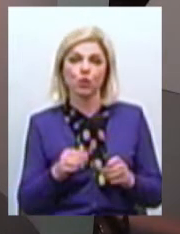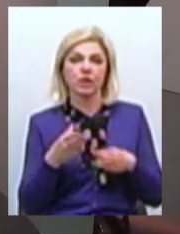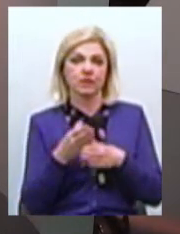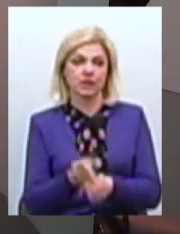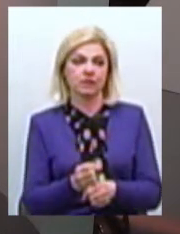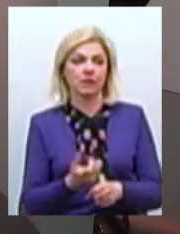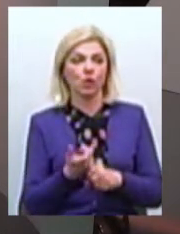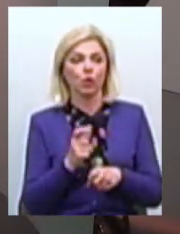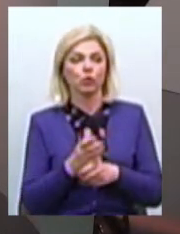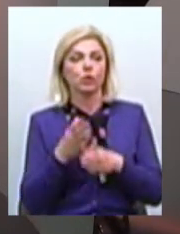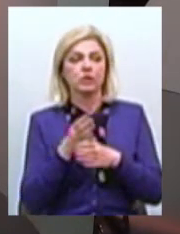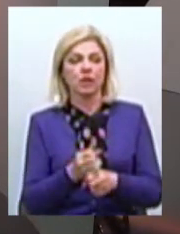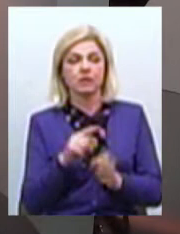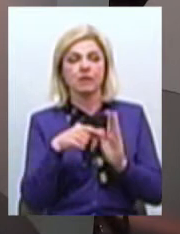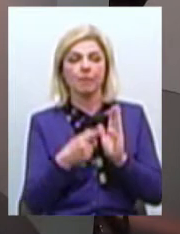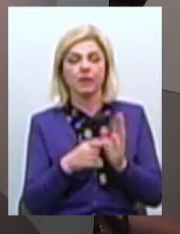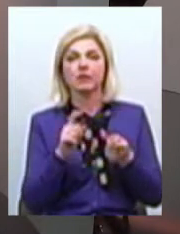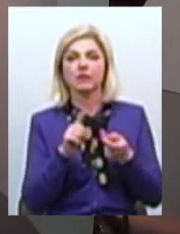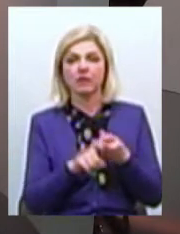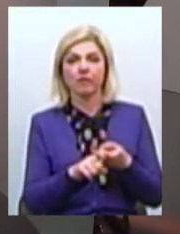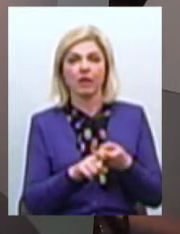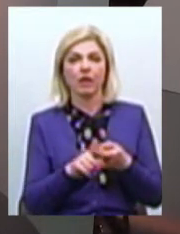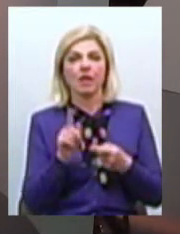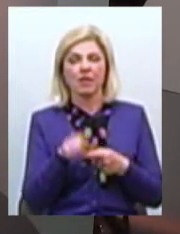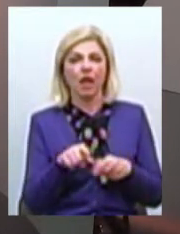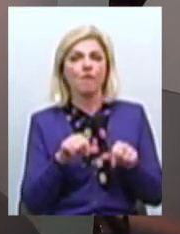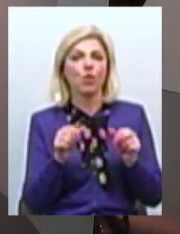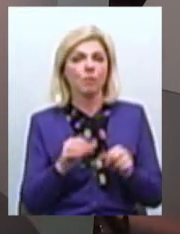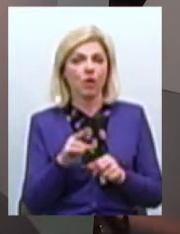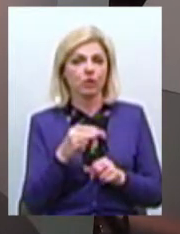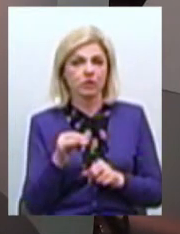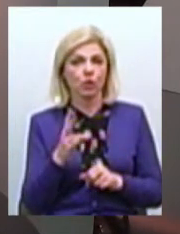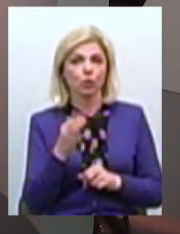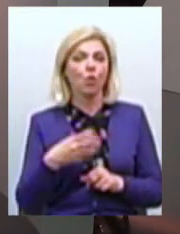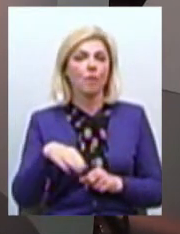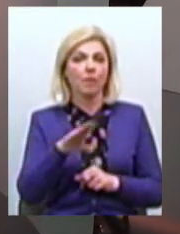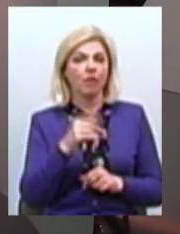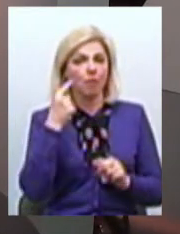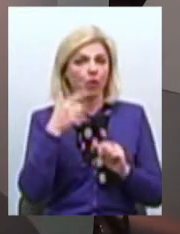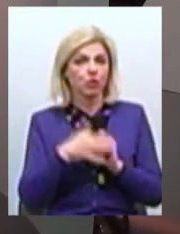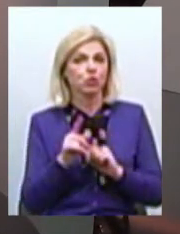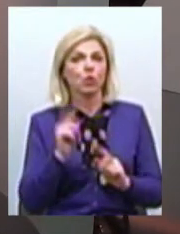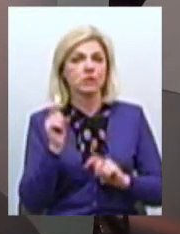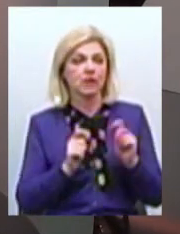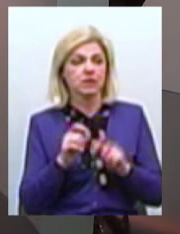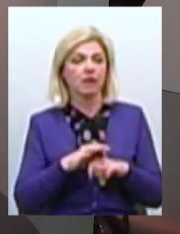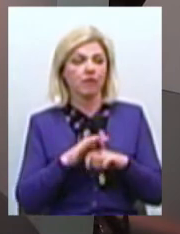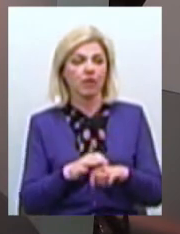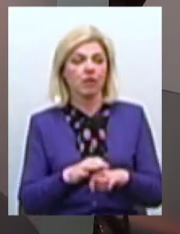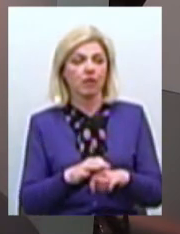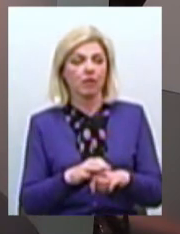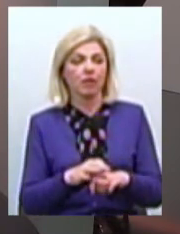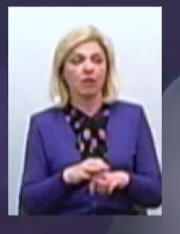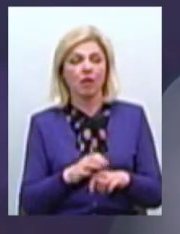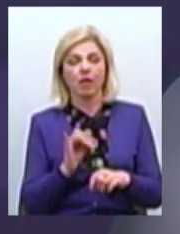дуже стисло, бо запитання стосуються таких начебто формальностей Але ми всі розуміємо, що сесія відбулася і взагалі призначалася дуже якось